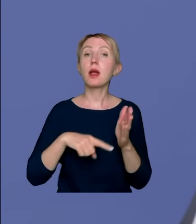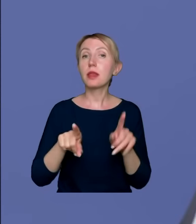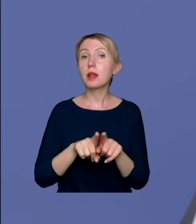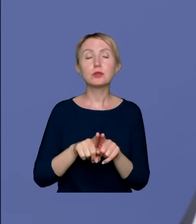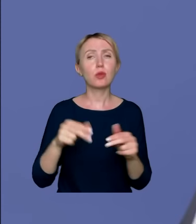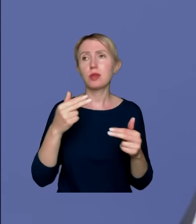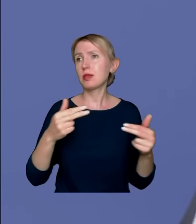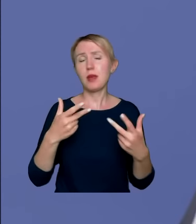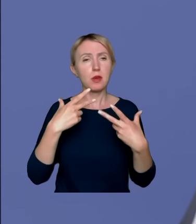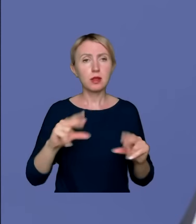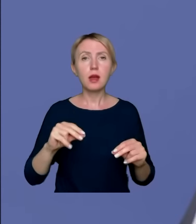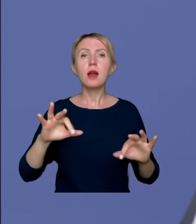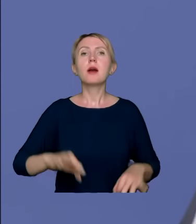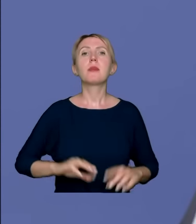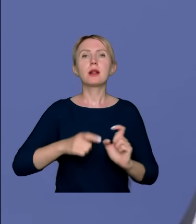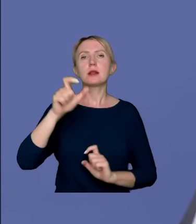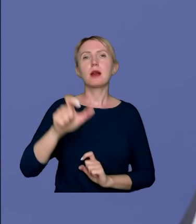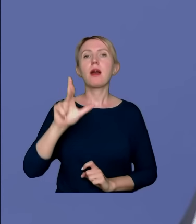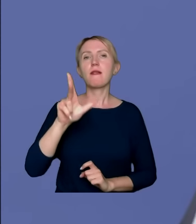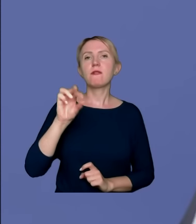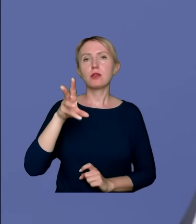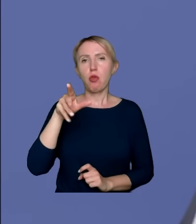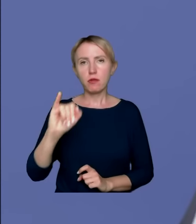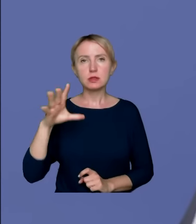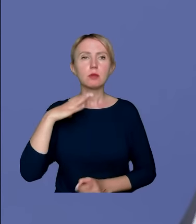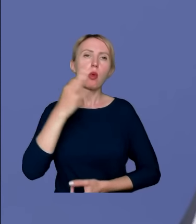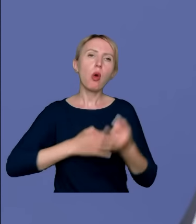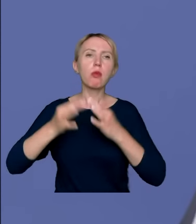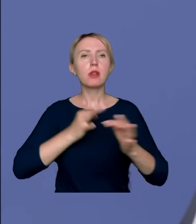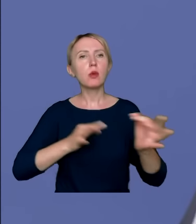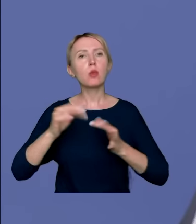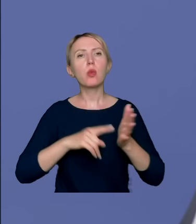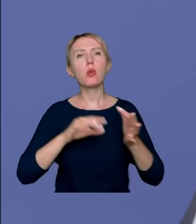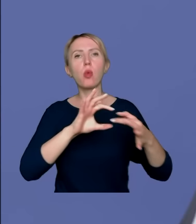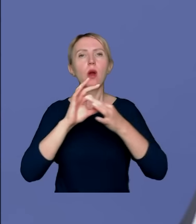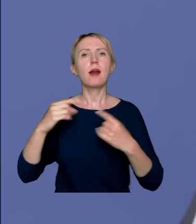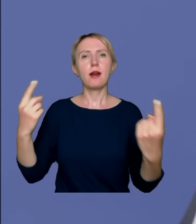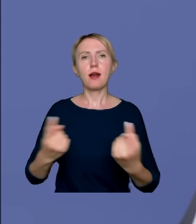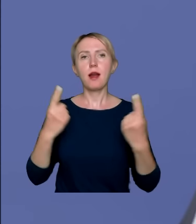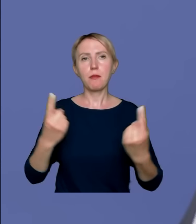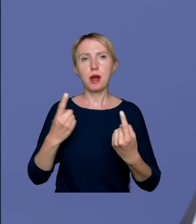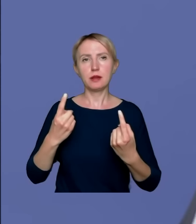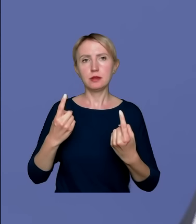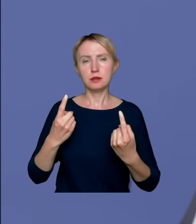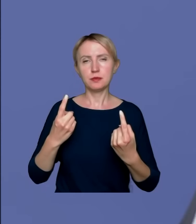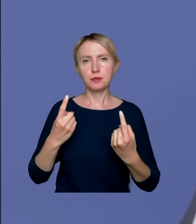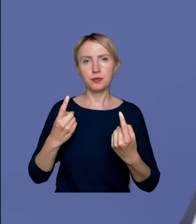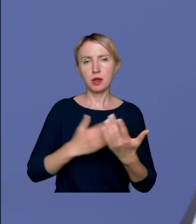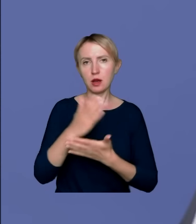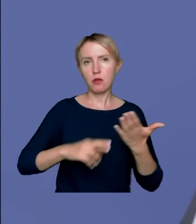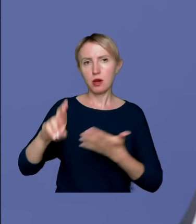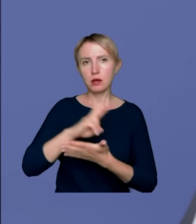temat, bo na przykład pan senator Kwiatkowski opowiadał jakieś historie dotyczące kampanii, reakcji Krajowej Rady